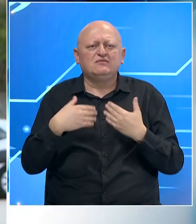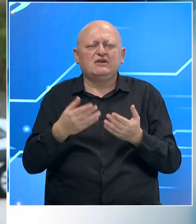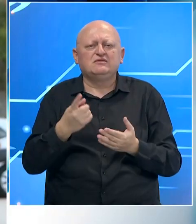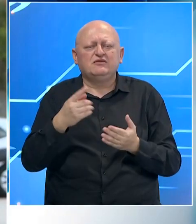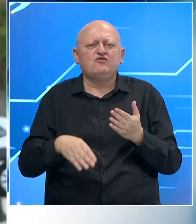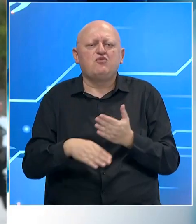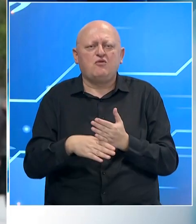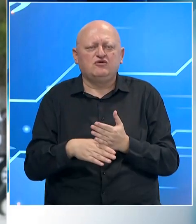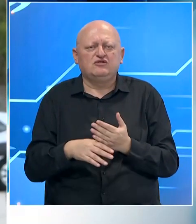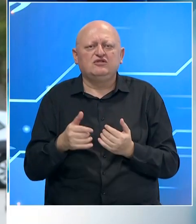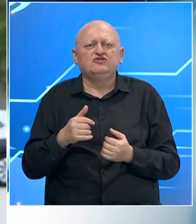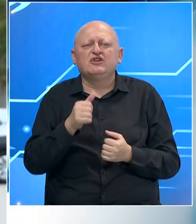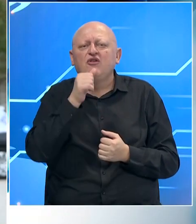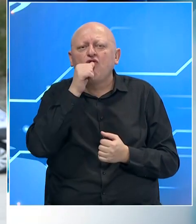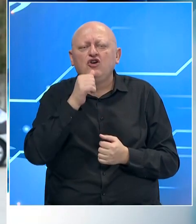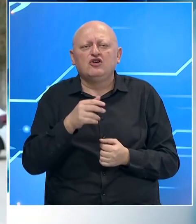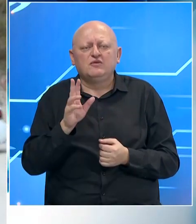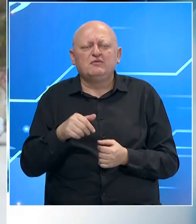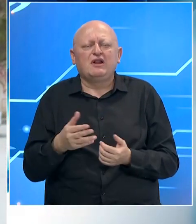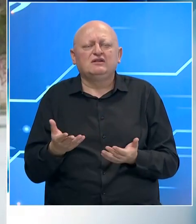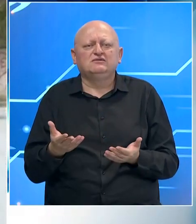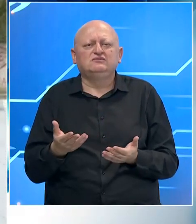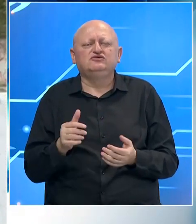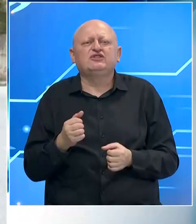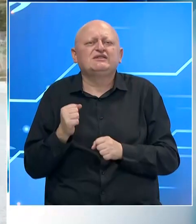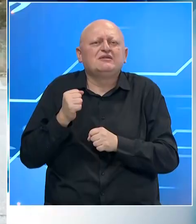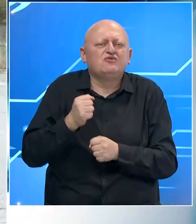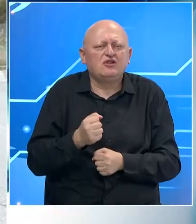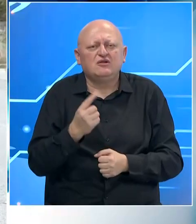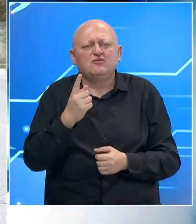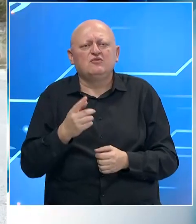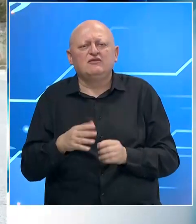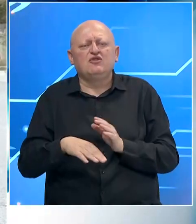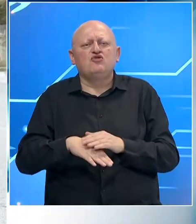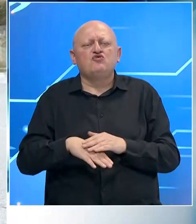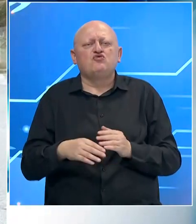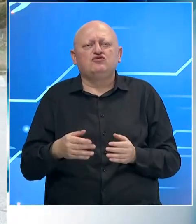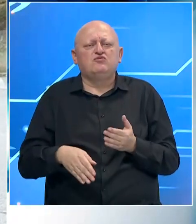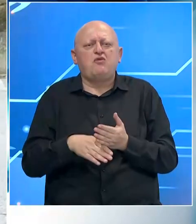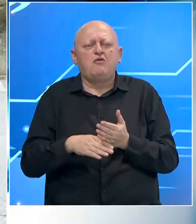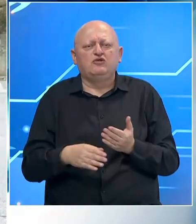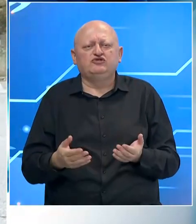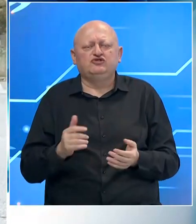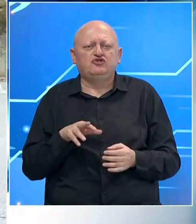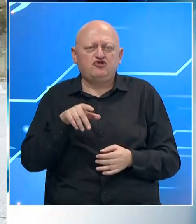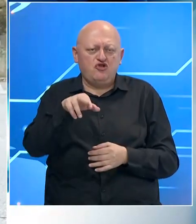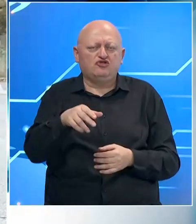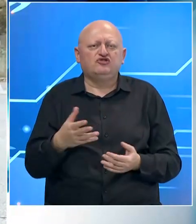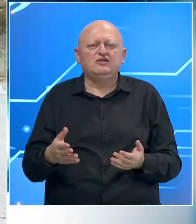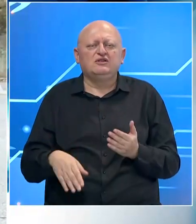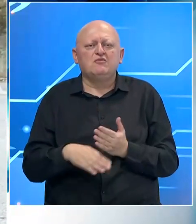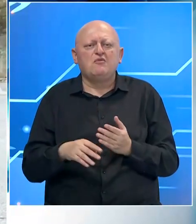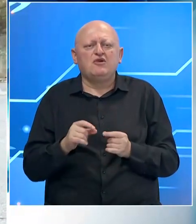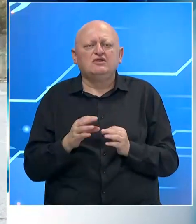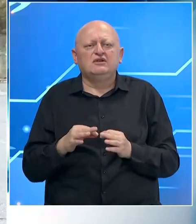prvu pomoć. Šta je sa vodom, pitkom i što ste im donijeli, što je za prvu ruku, što se kaže za pomoć, došlo iz pomoziba?